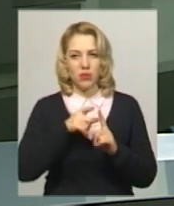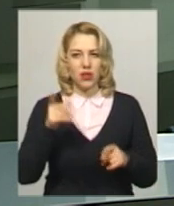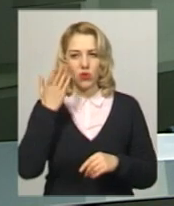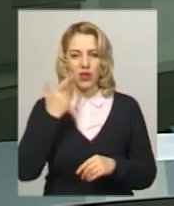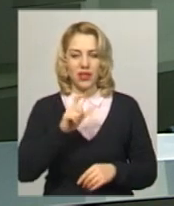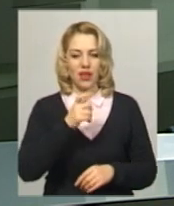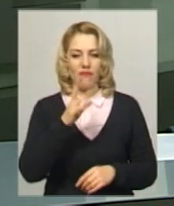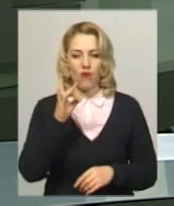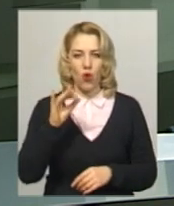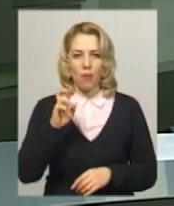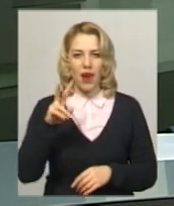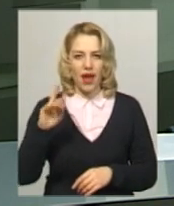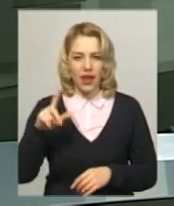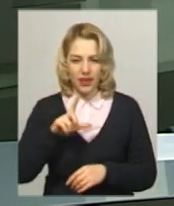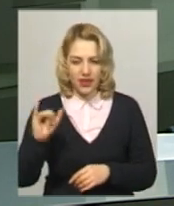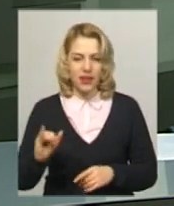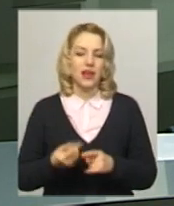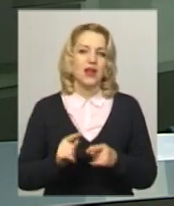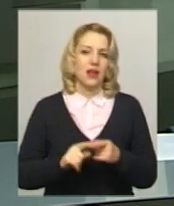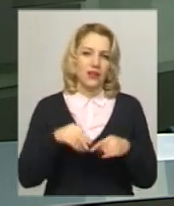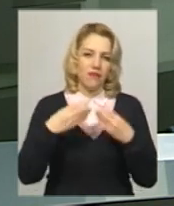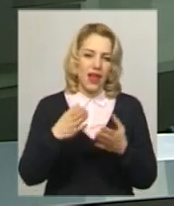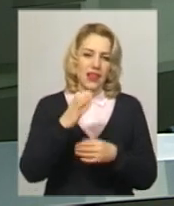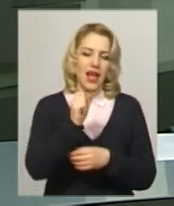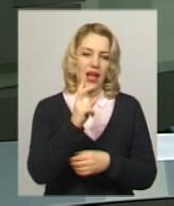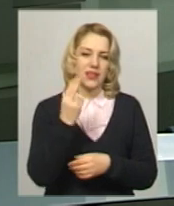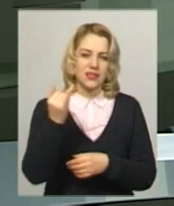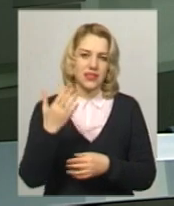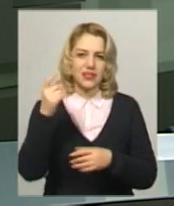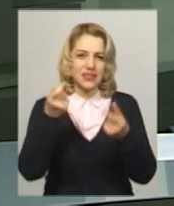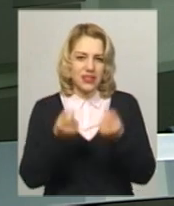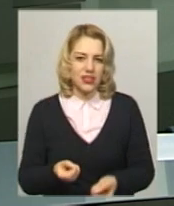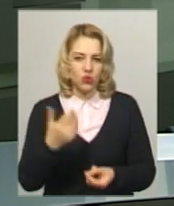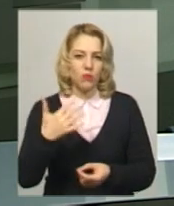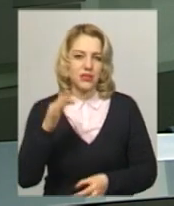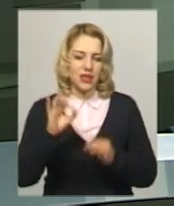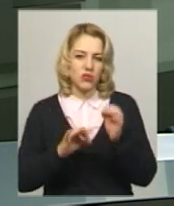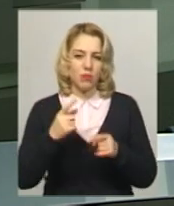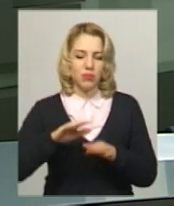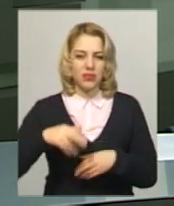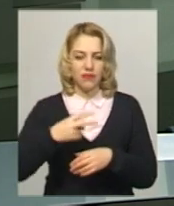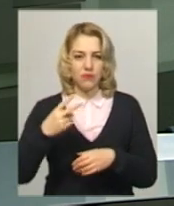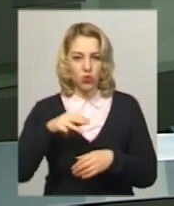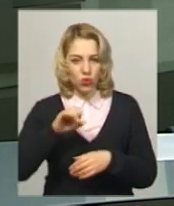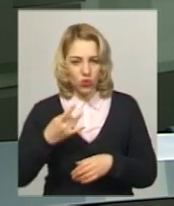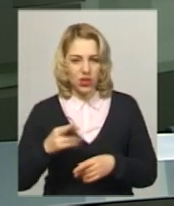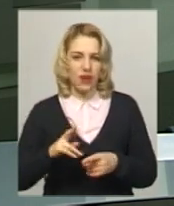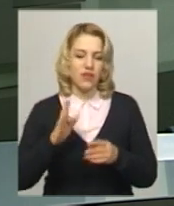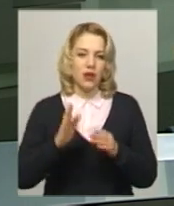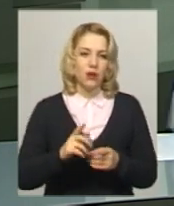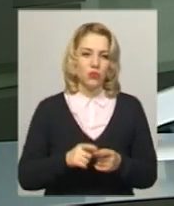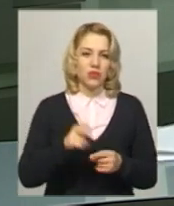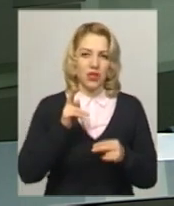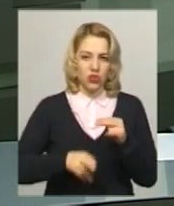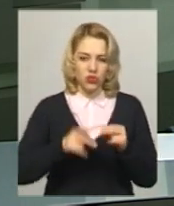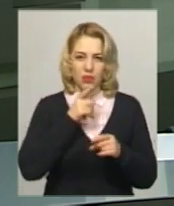Євроблях надавалася знижка на акциз 50%. Після 24 травня завершать перехідний період, тоді порушників штрафуватимуть.